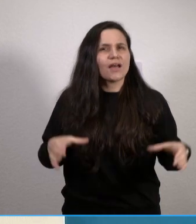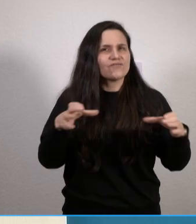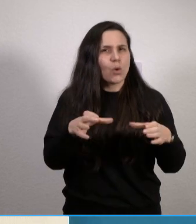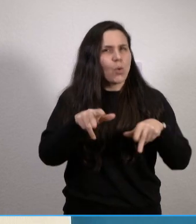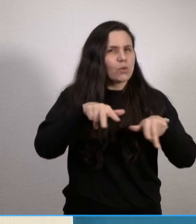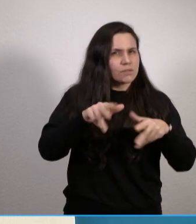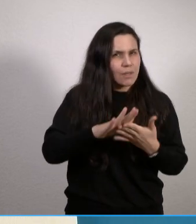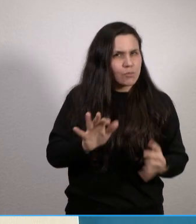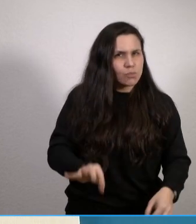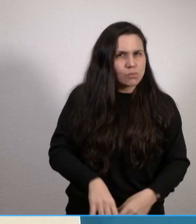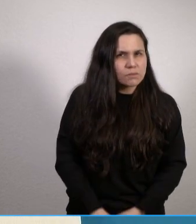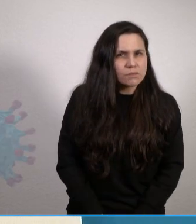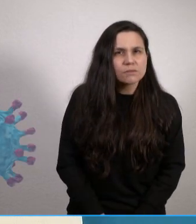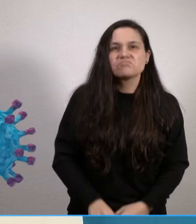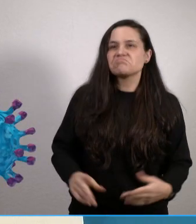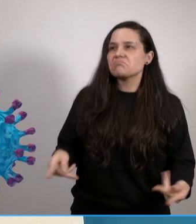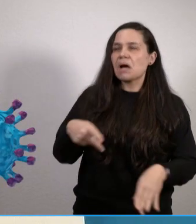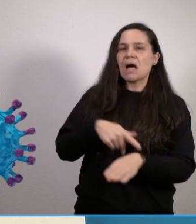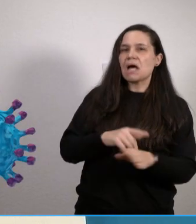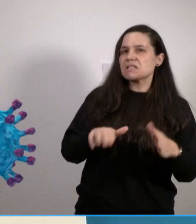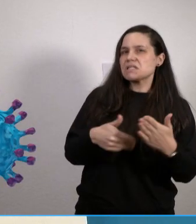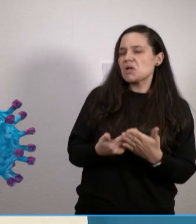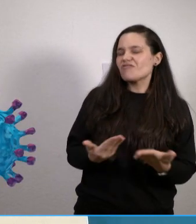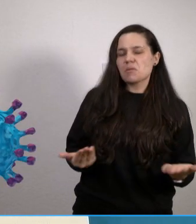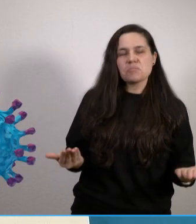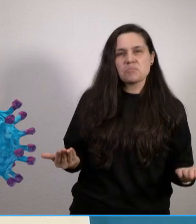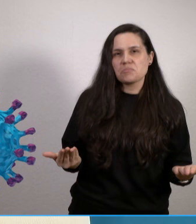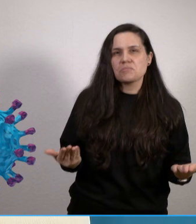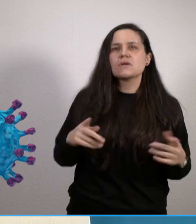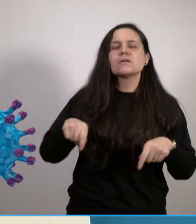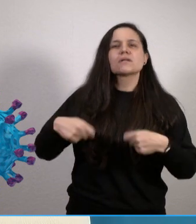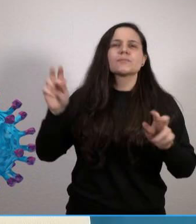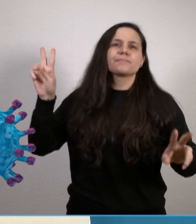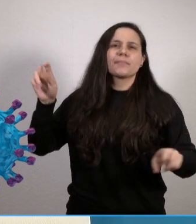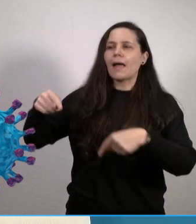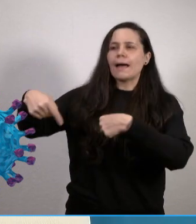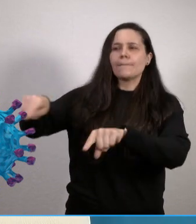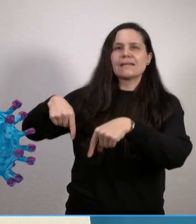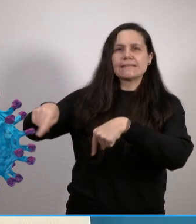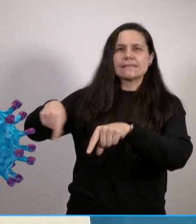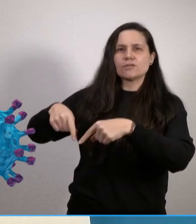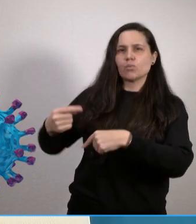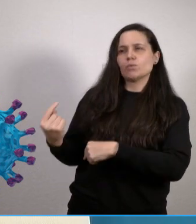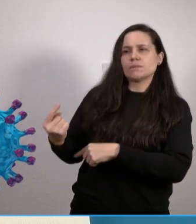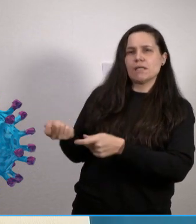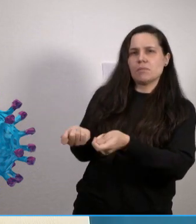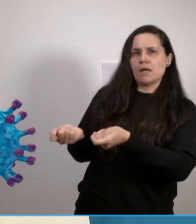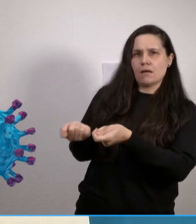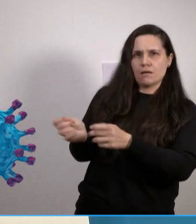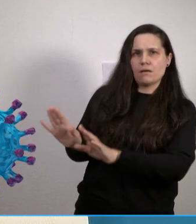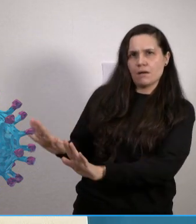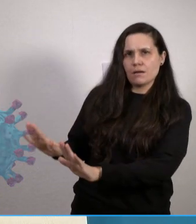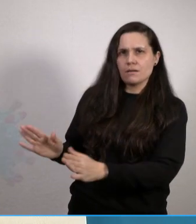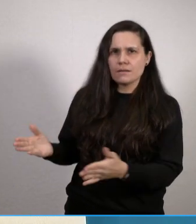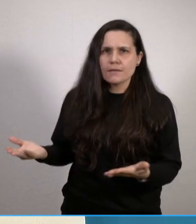Das ist eigentlich nicht so die ärztliche Aufgabe. Dafür haben wir eine Administration, die in der Regel gut funktioniert. Aber ich